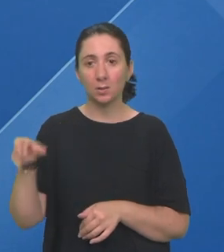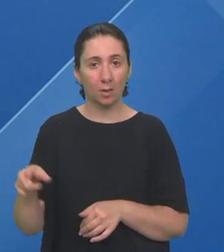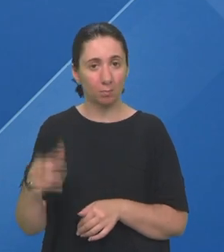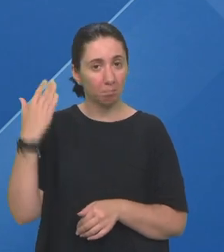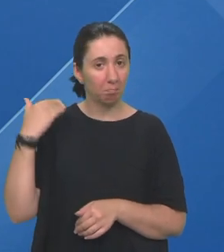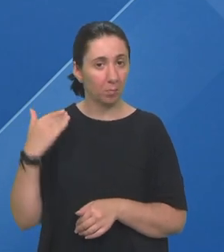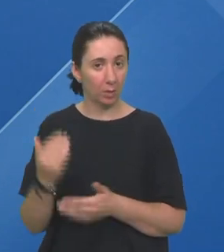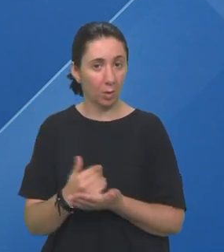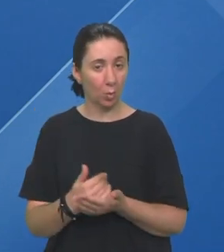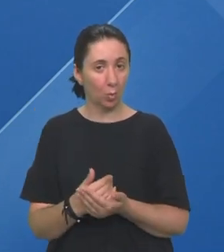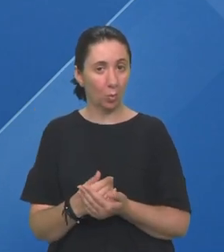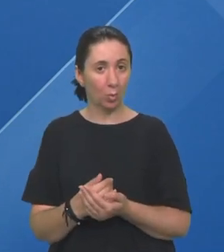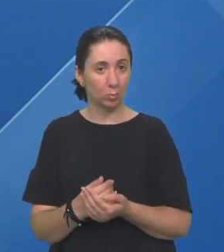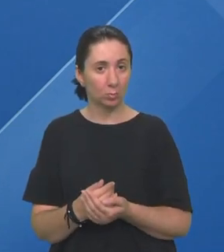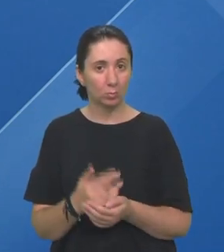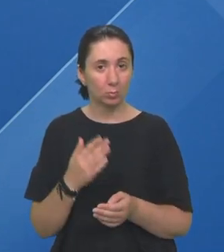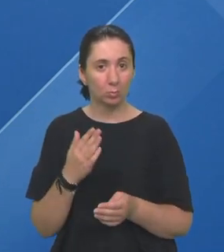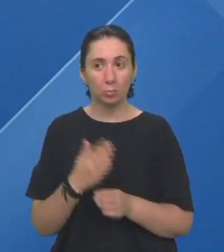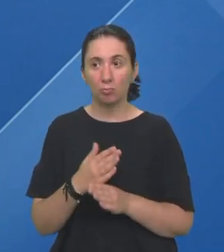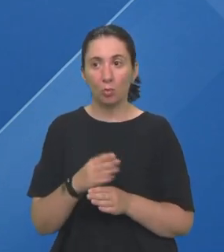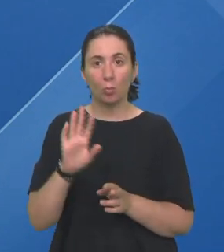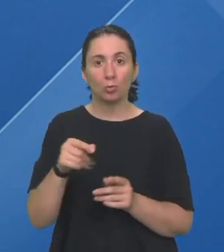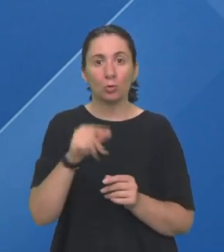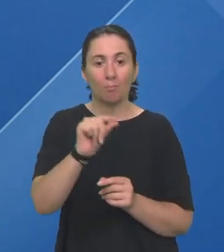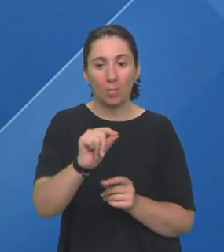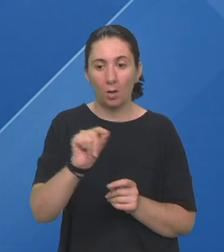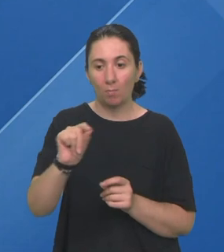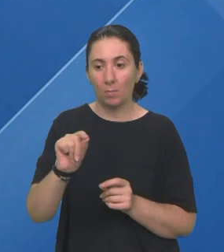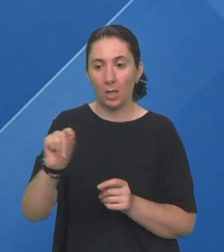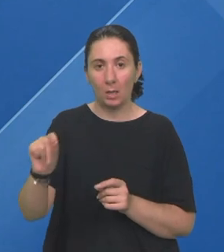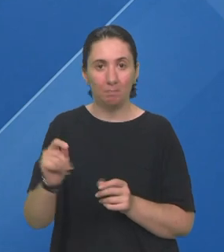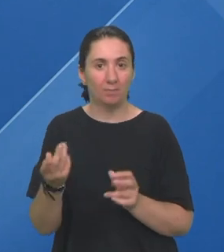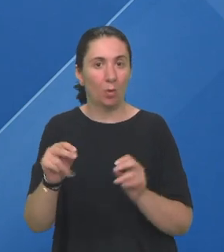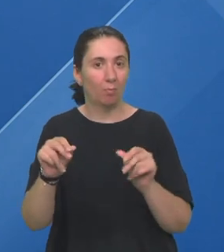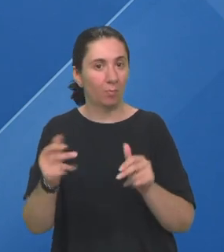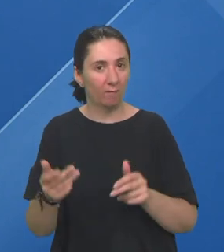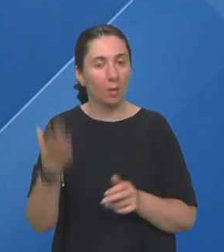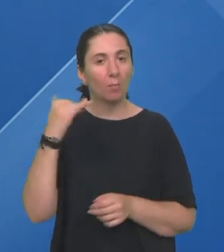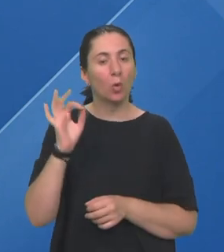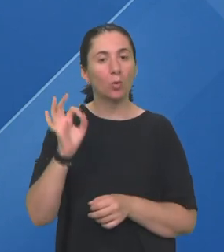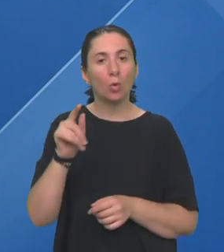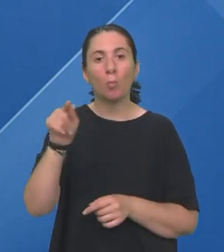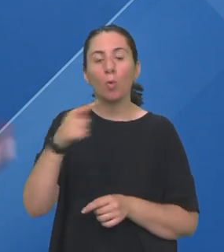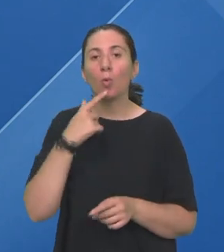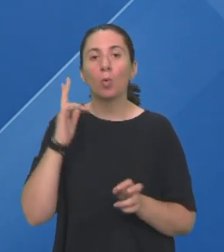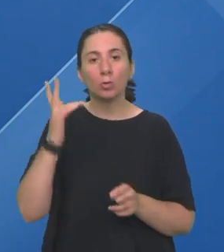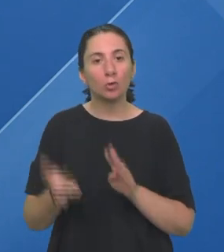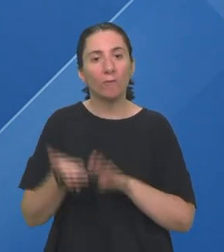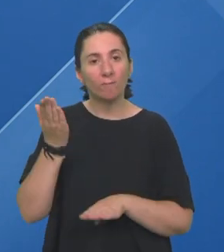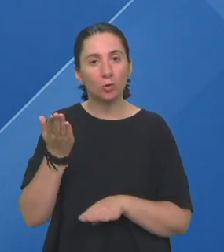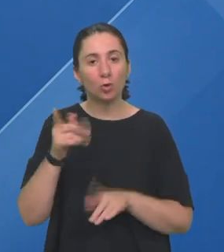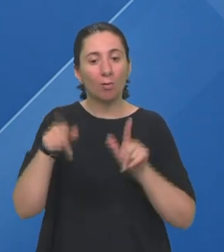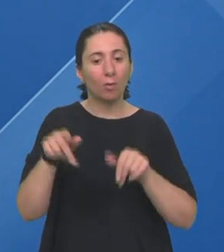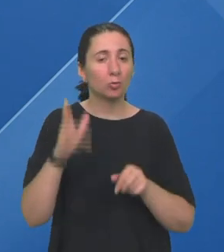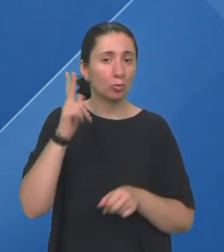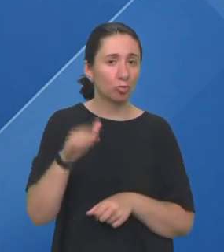nekada Što zapravo si svakome mogao neku mrvicu pružiti Jedino je bilo dobro za one koji su tražili više jer je bilo oni koji su